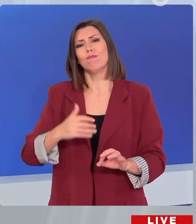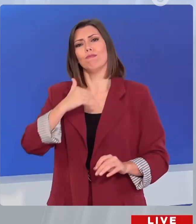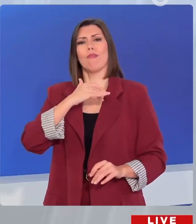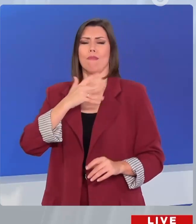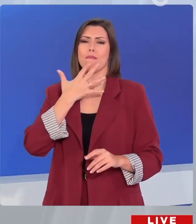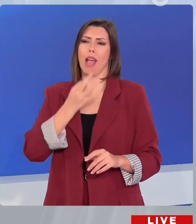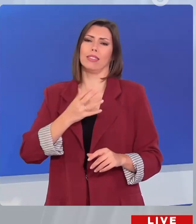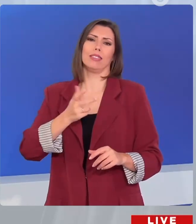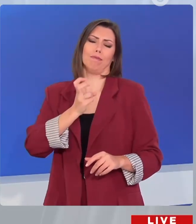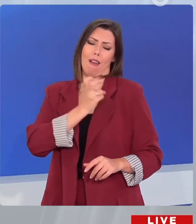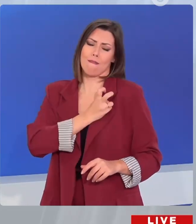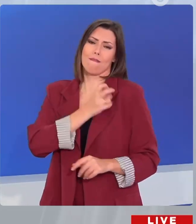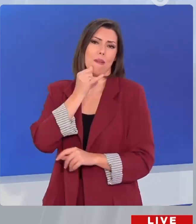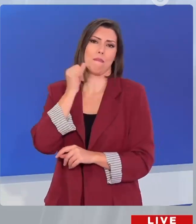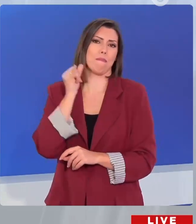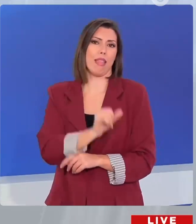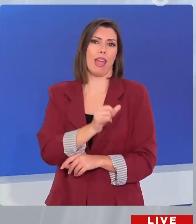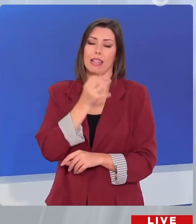συγκινητικό αντιοϊκογένειά του.